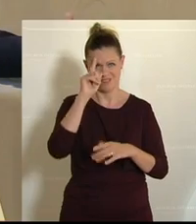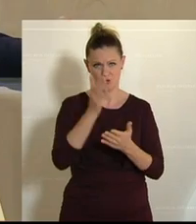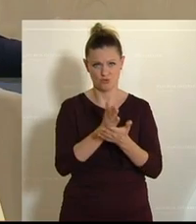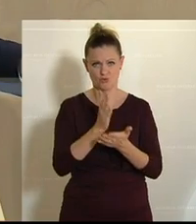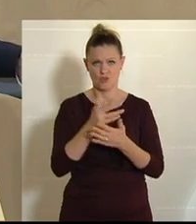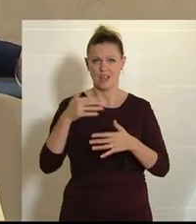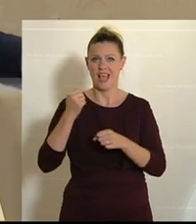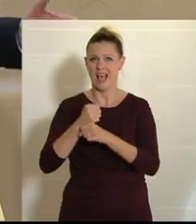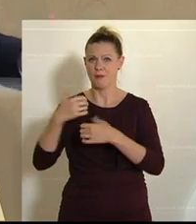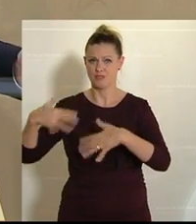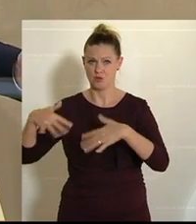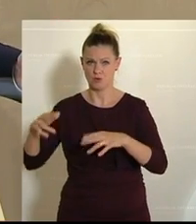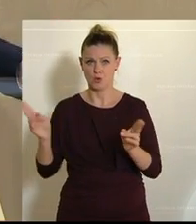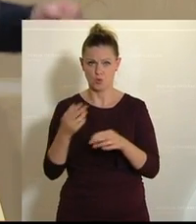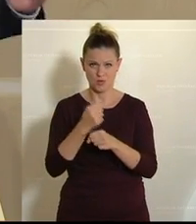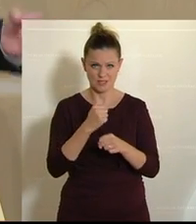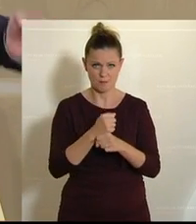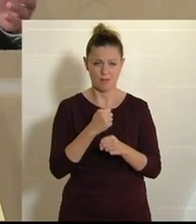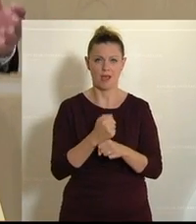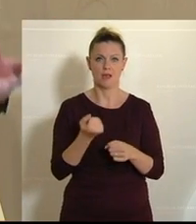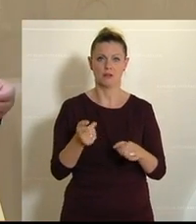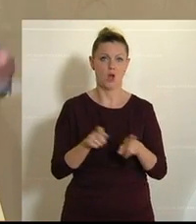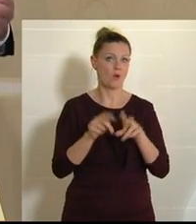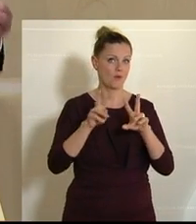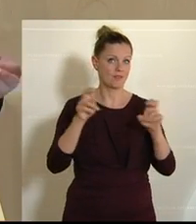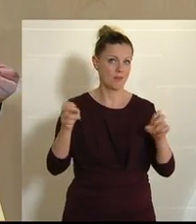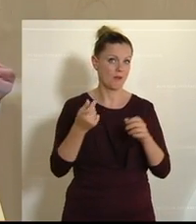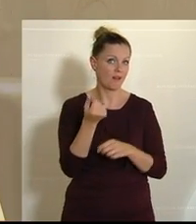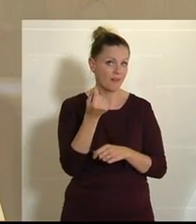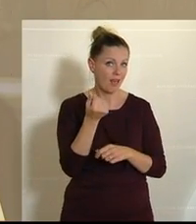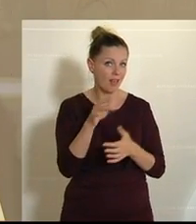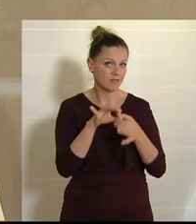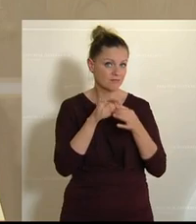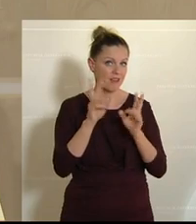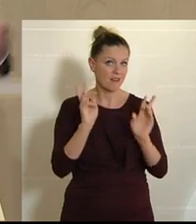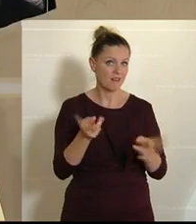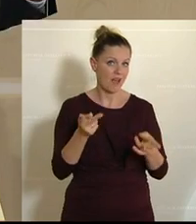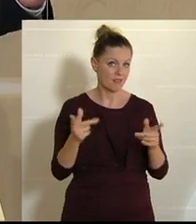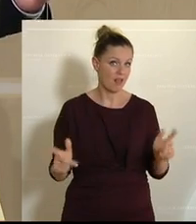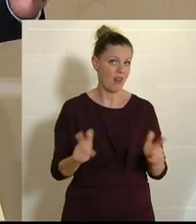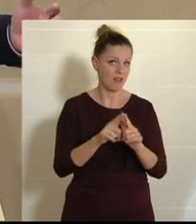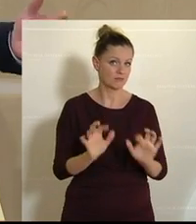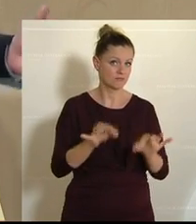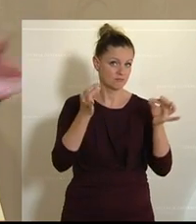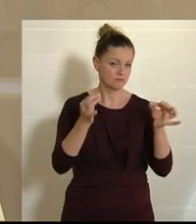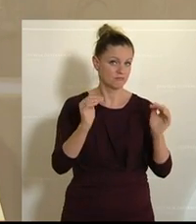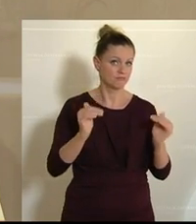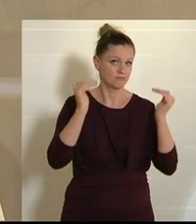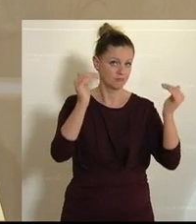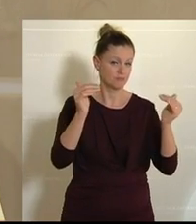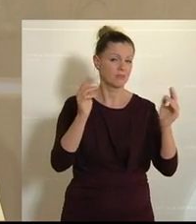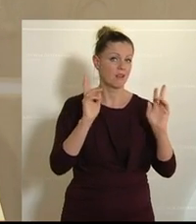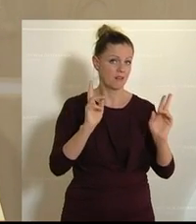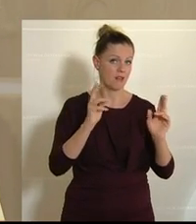haben jetzt Arbeitslosigkeit, wir haben Kurzarbeit. Es ist auch eine Frage des Geldes, ob man sich natürlich qualitativ höchstwertige Produkte